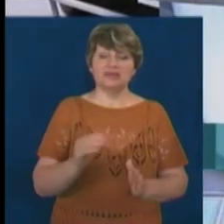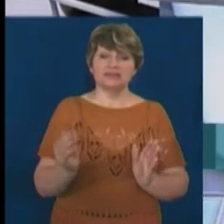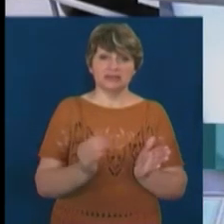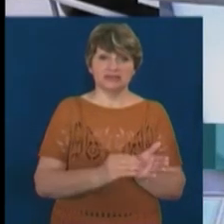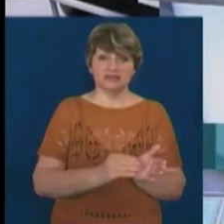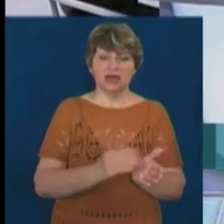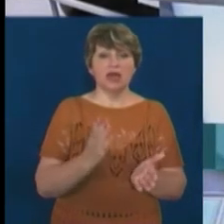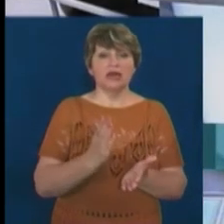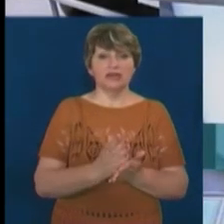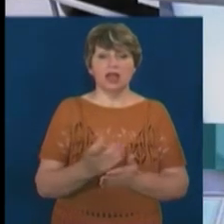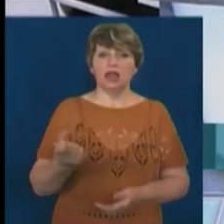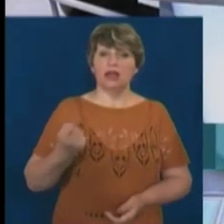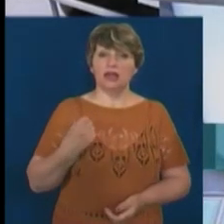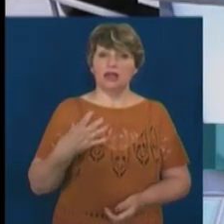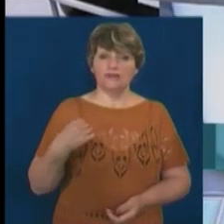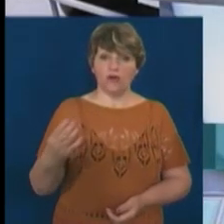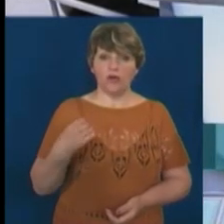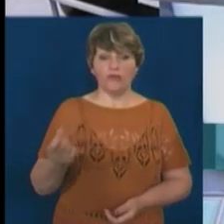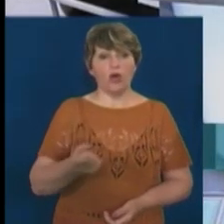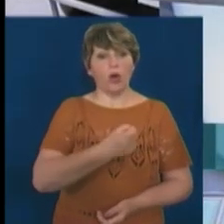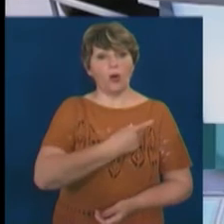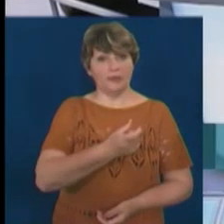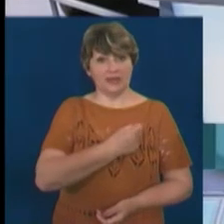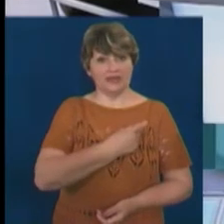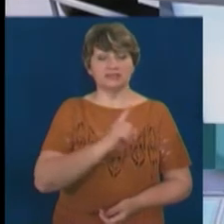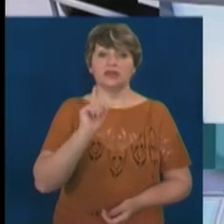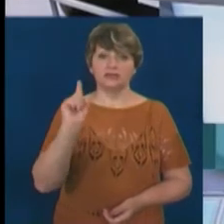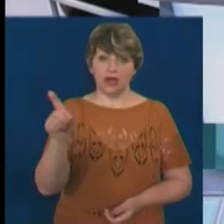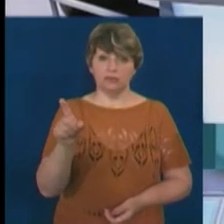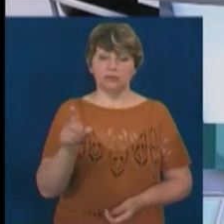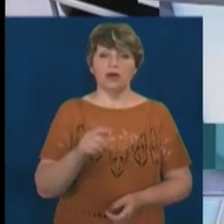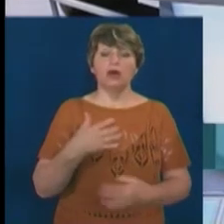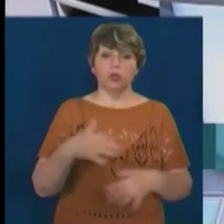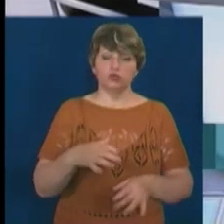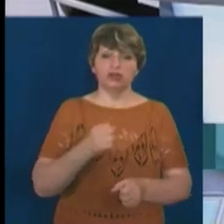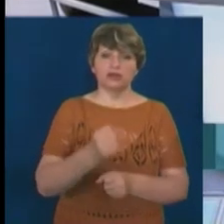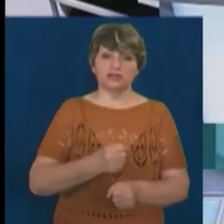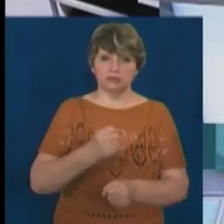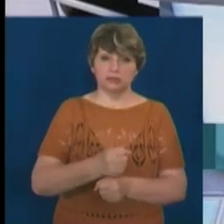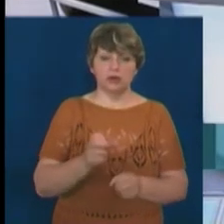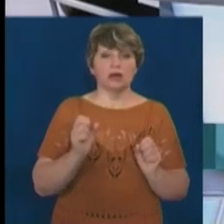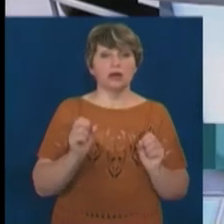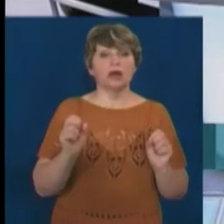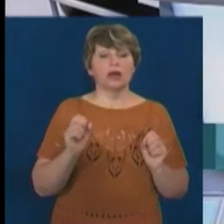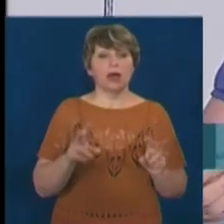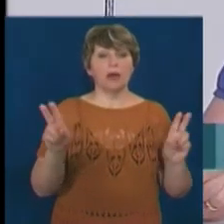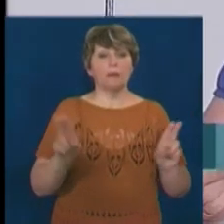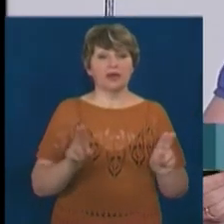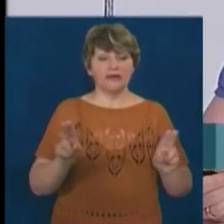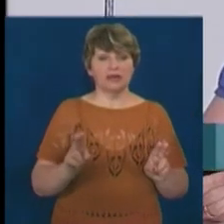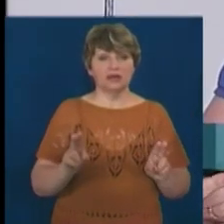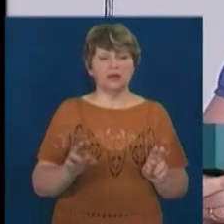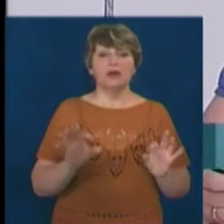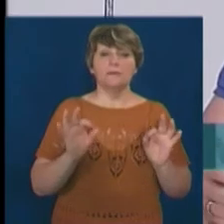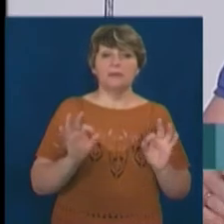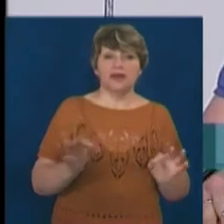у Львові, в Одесі. Ну, принаймні, код там розробляли. Правила, як має виглядати вивіска. Тому що